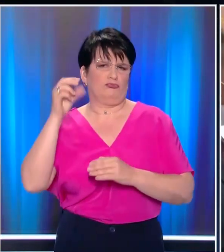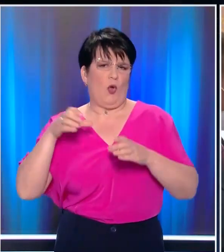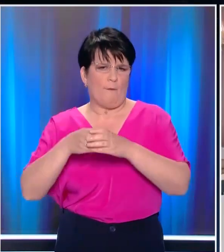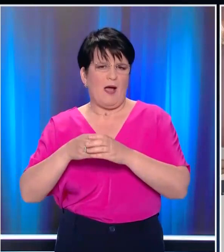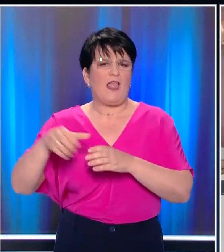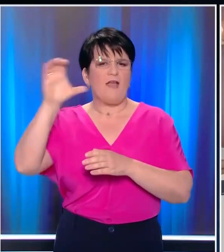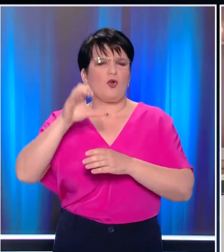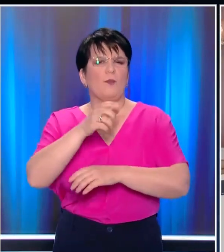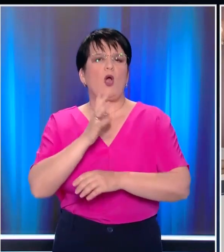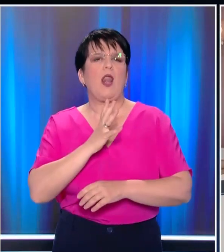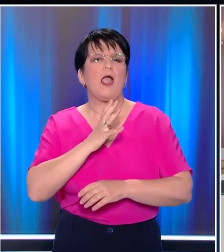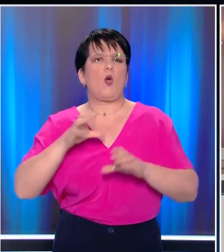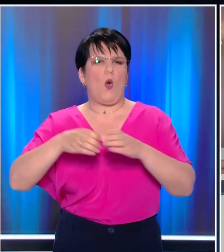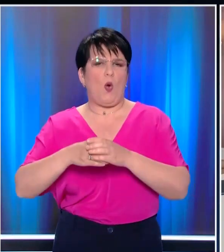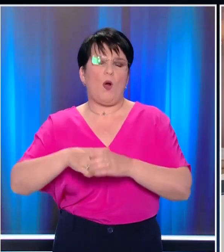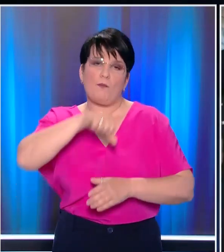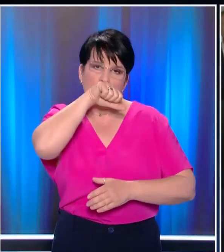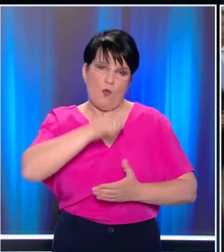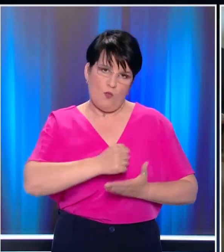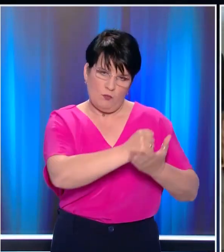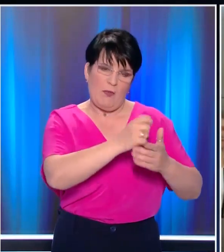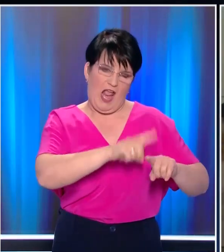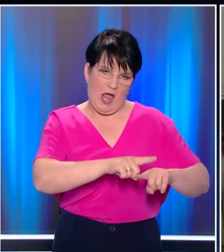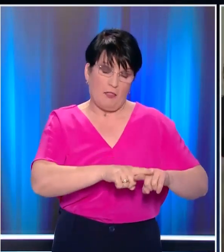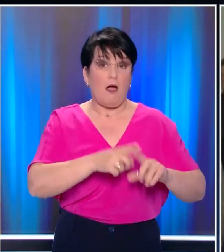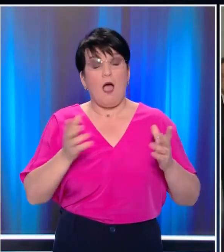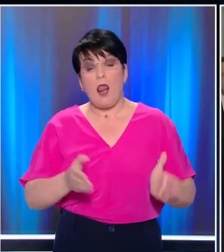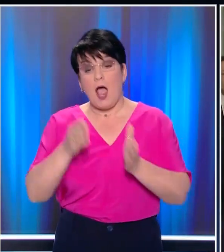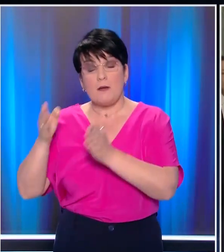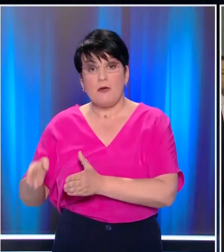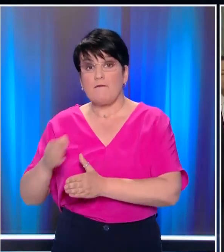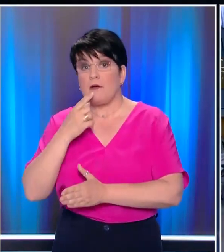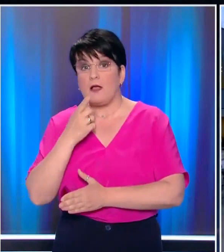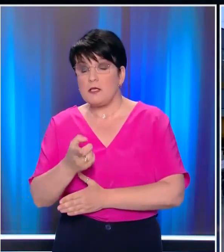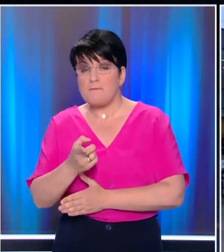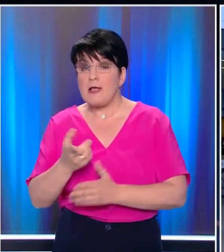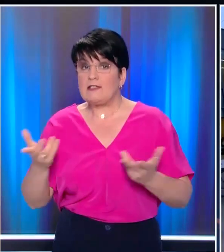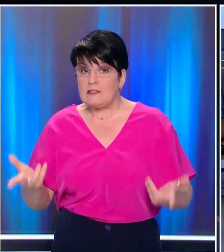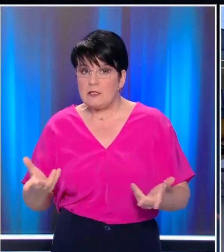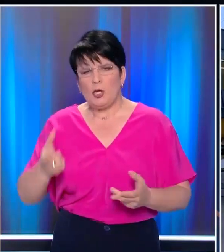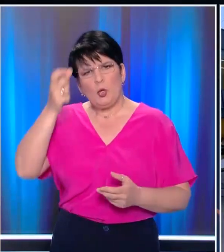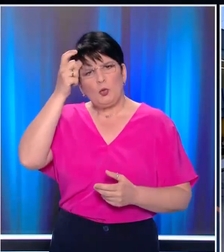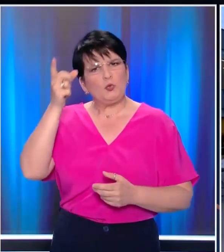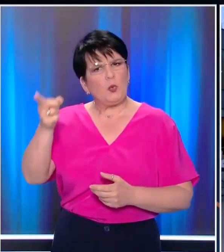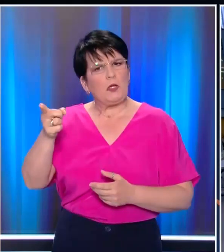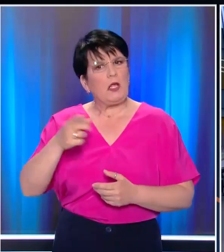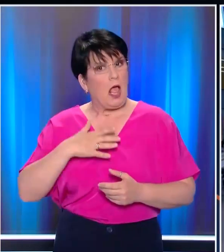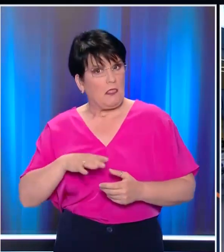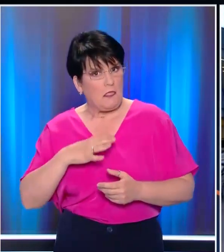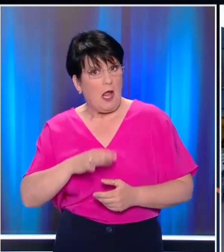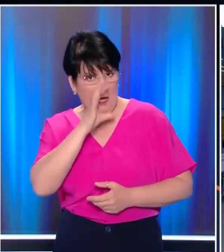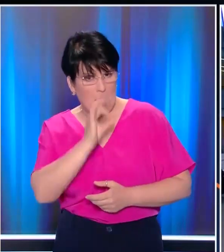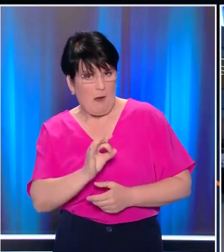ομάδας του Ευρωπαϊκού Λαϊκού Κόμματος, Μάνφριντ Βέμπερ Ο οποίος κάνοντας ένα βήμα περισσότερο, αναρωτήθηκε αν η Τουρκία θέλει να είναι